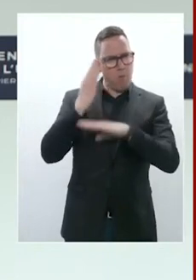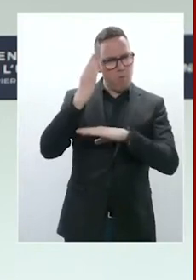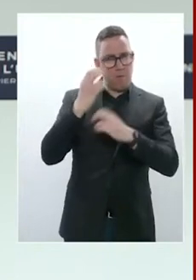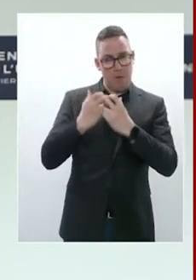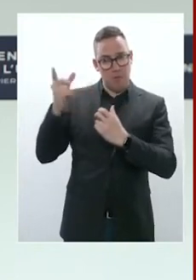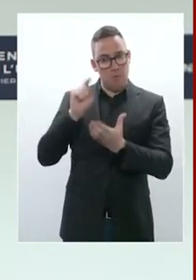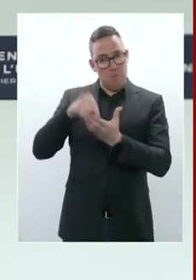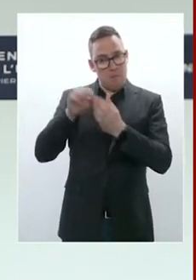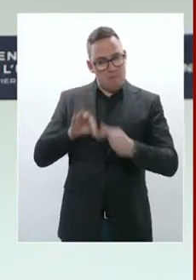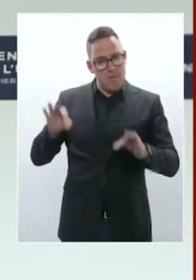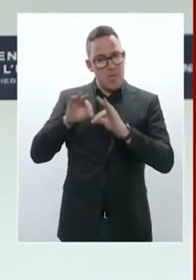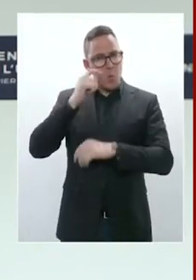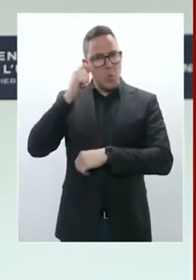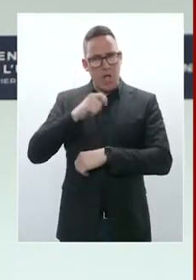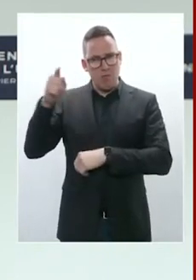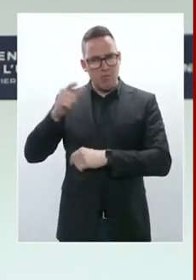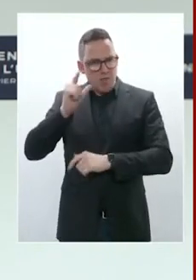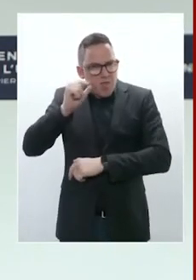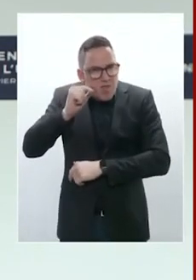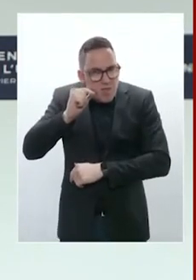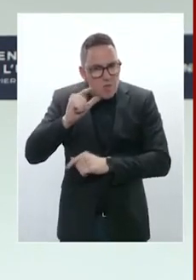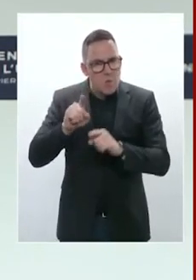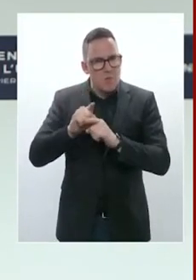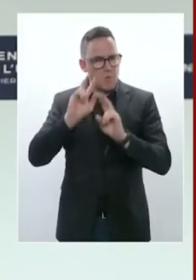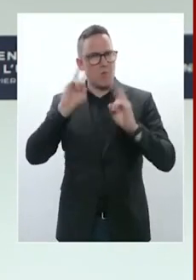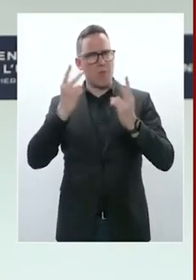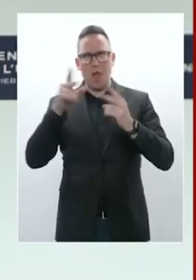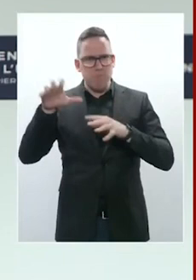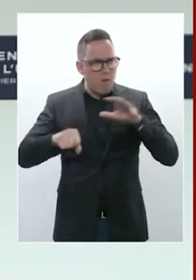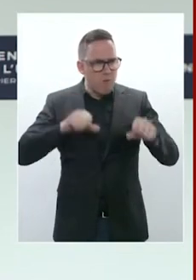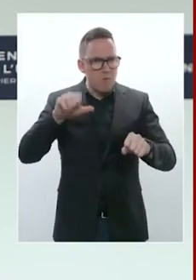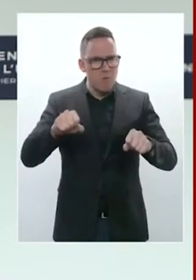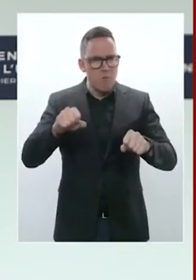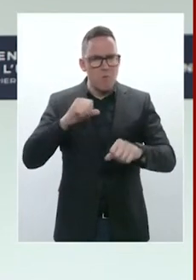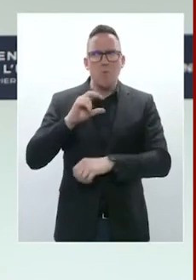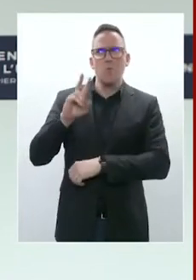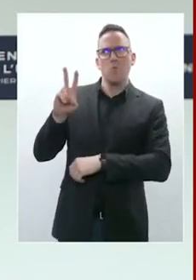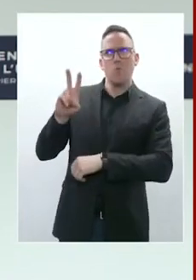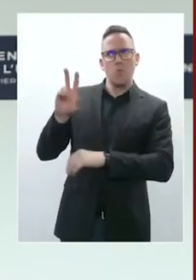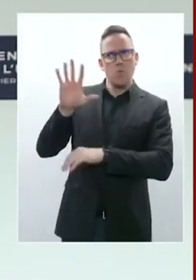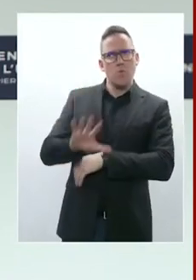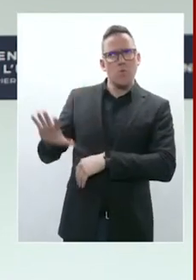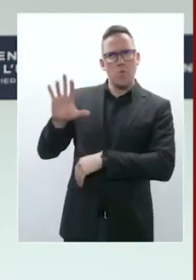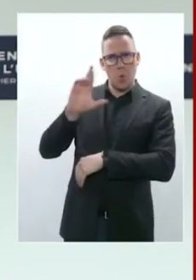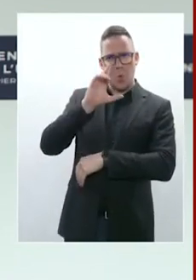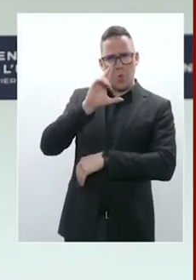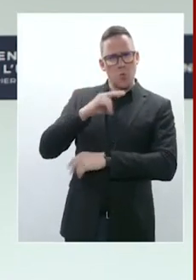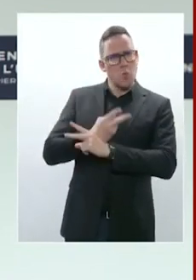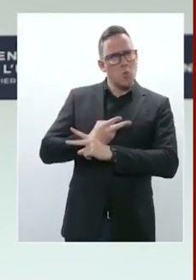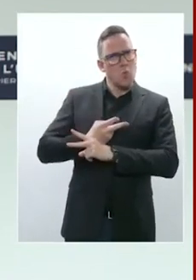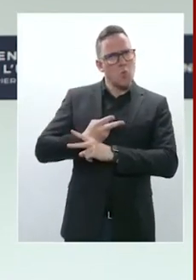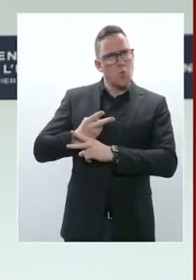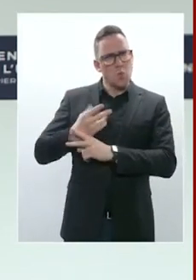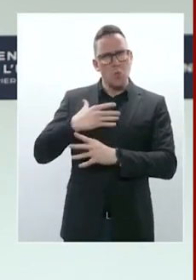Et cette attitude de la Russie, ce danger accru, ce durcissement russe, je l'ai caractérisé tout à l'heure dans mon propos introductif, je n